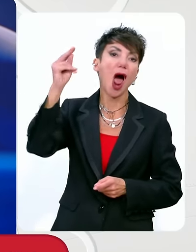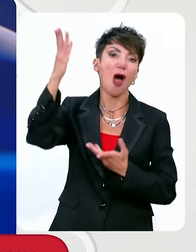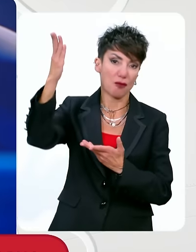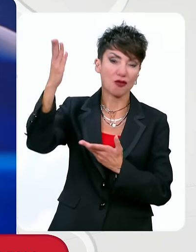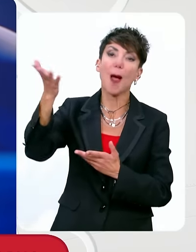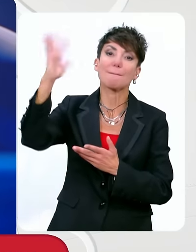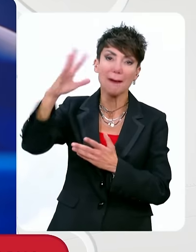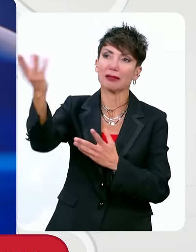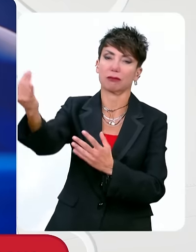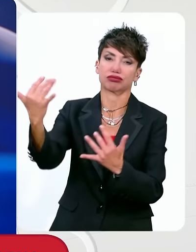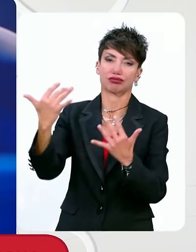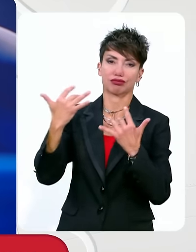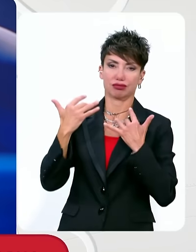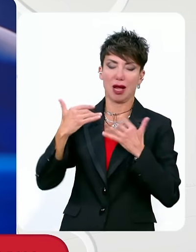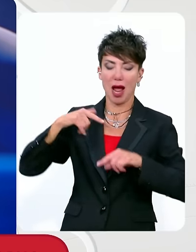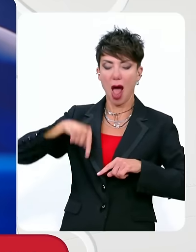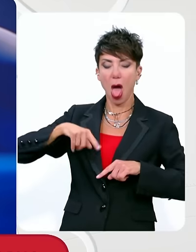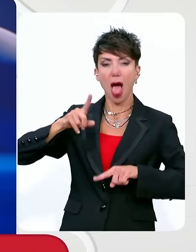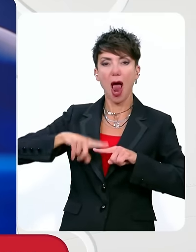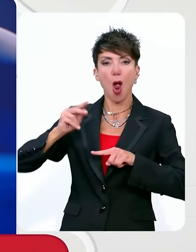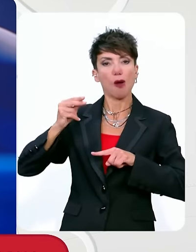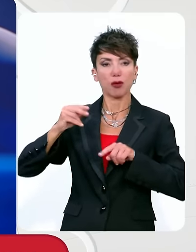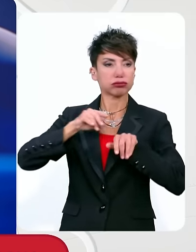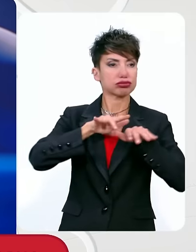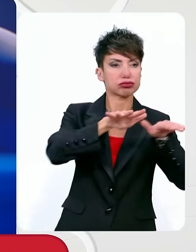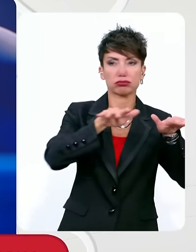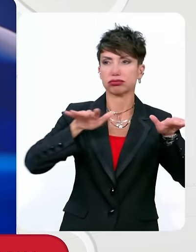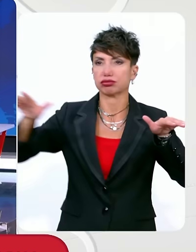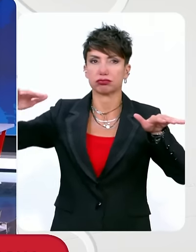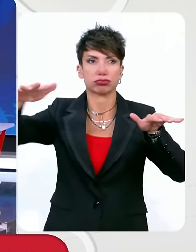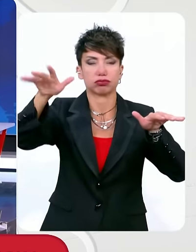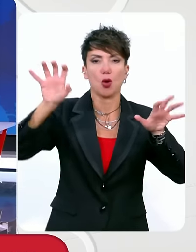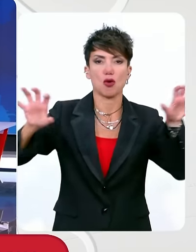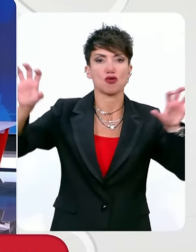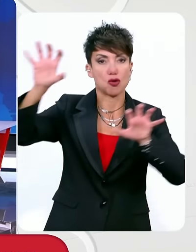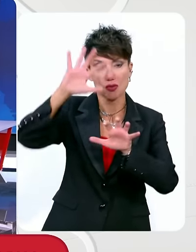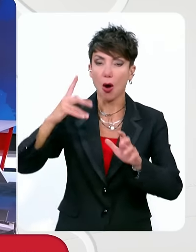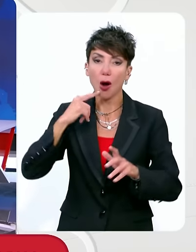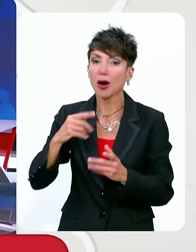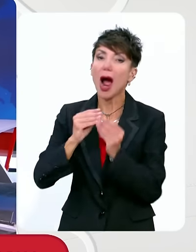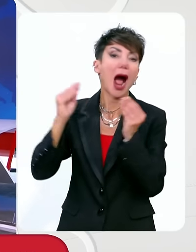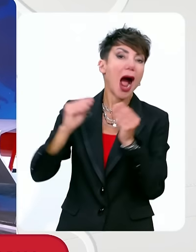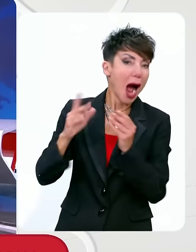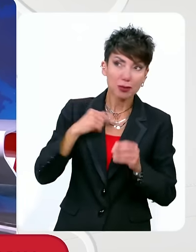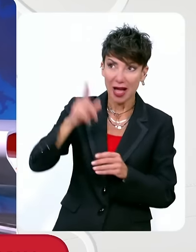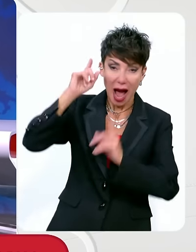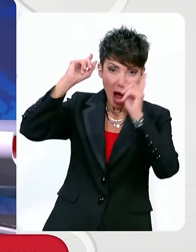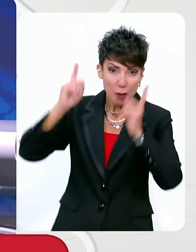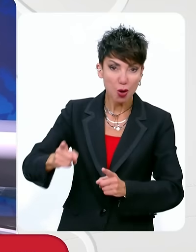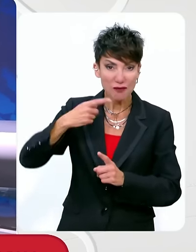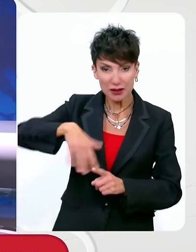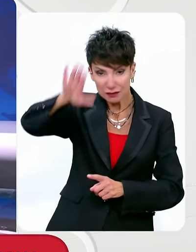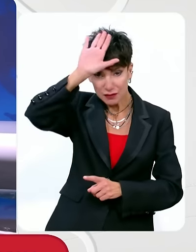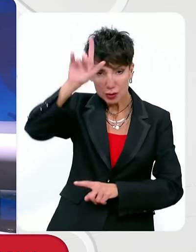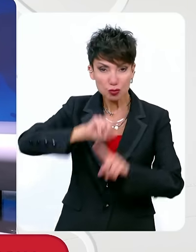Εθνικά Κοινοβούλια, στο Ελληνικό Κοινοβούλιο για παράδειγμα και η κάθε κυβέρνηση υλοποιεί αυτές τις αντιλαϊκές αποφάσεις. Άρα είναι κρίσιμο